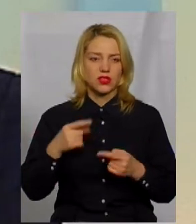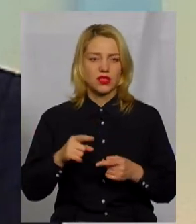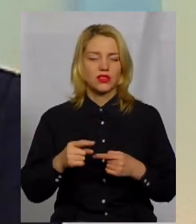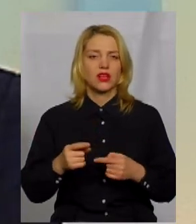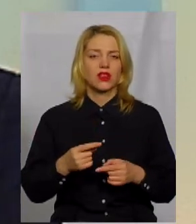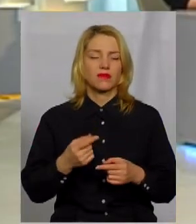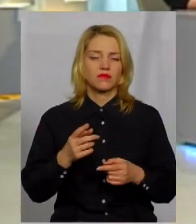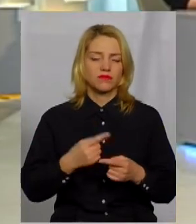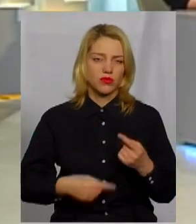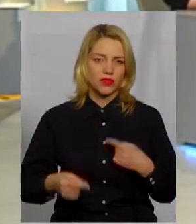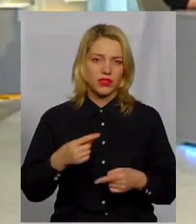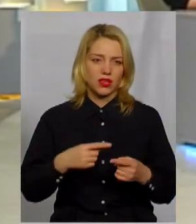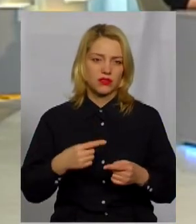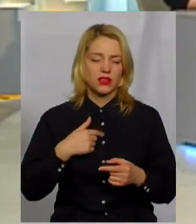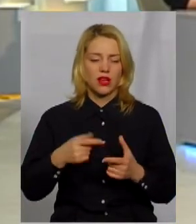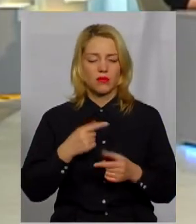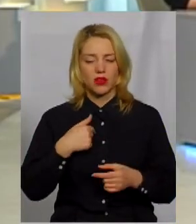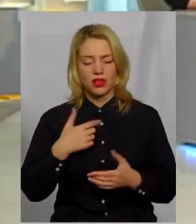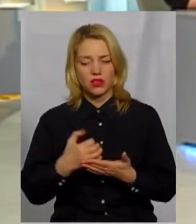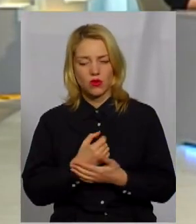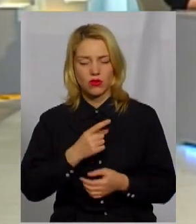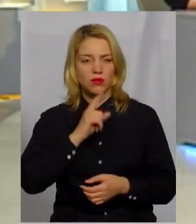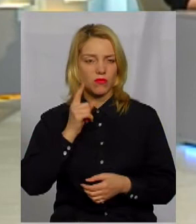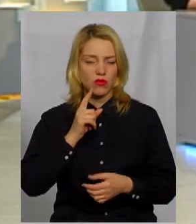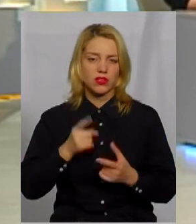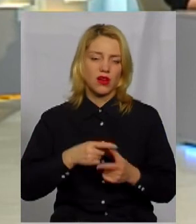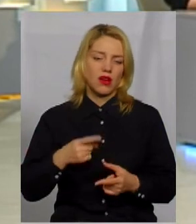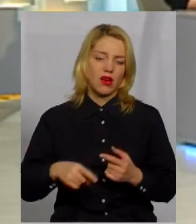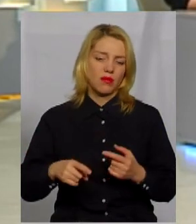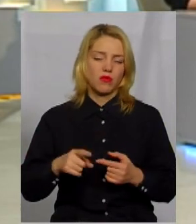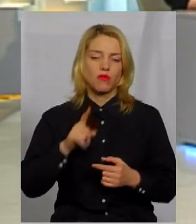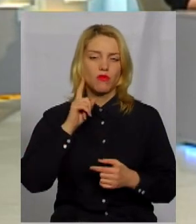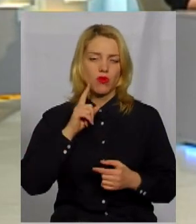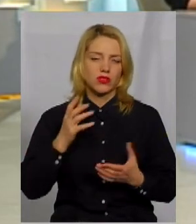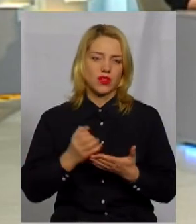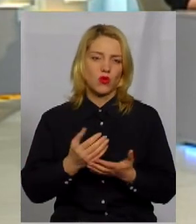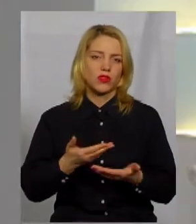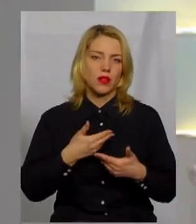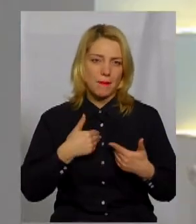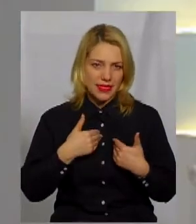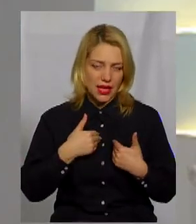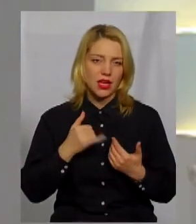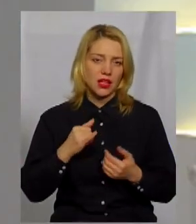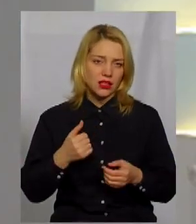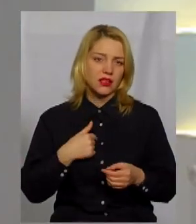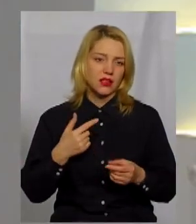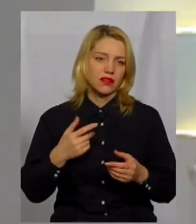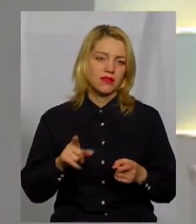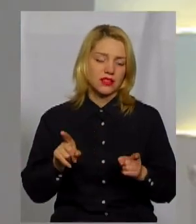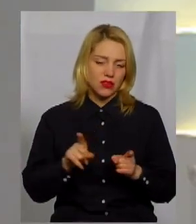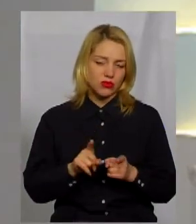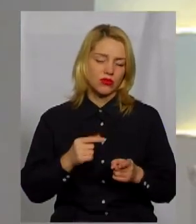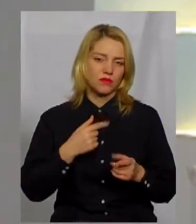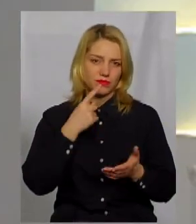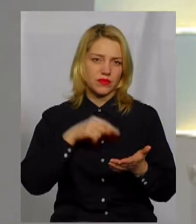час все одно або я знаходила молодь, або молодь знаходила мене. Тобто, я все одно знаходила цю діяльність і досі перебуваю у ній.